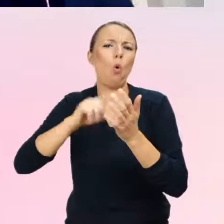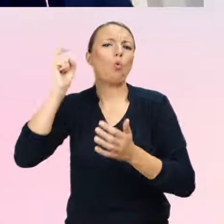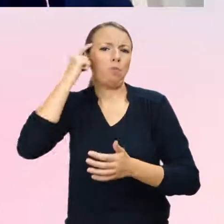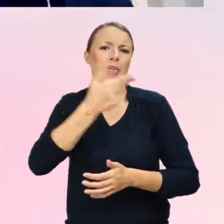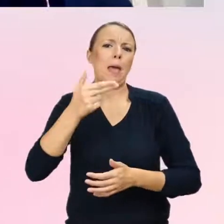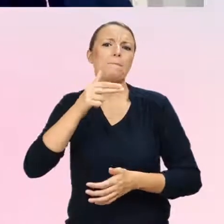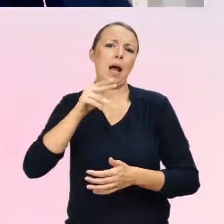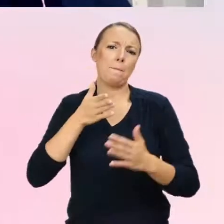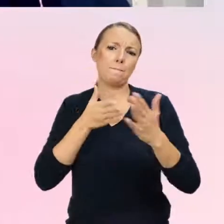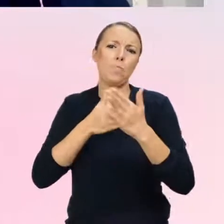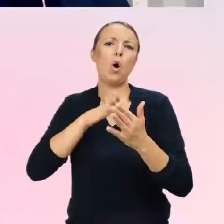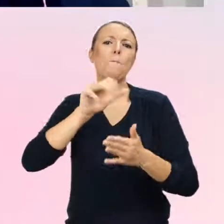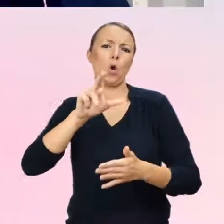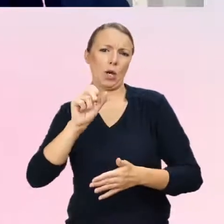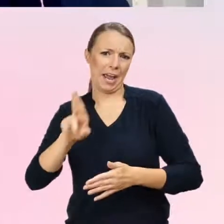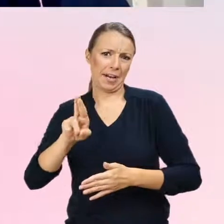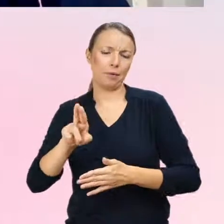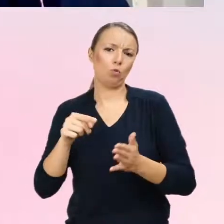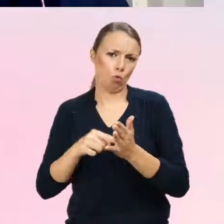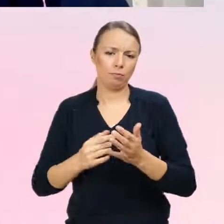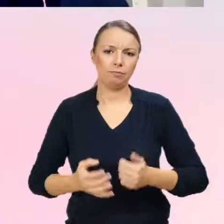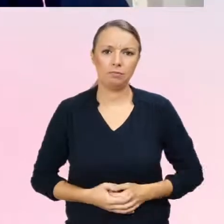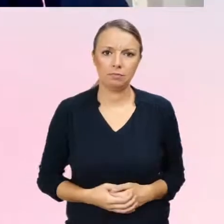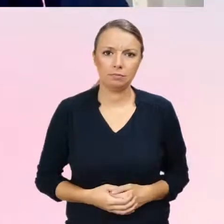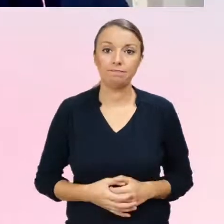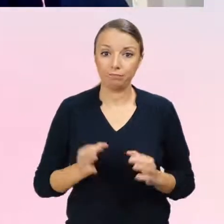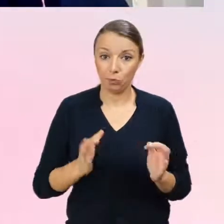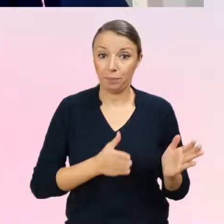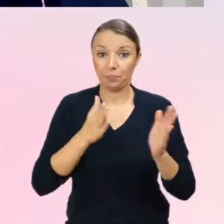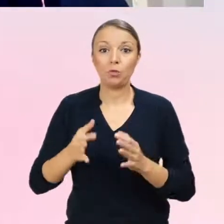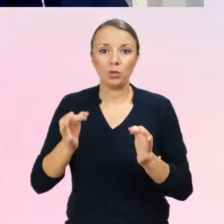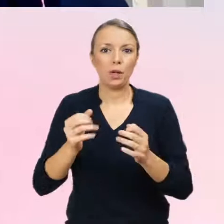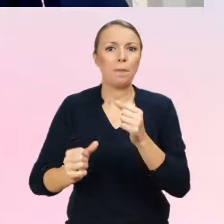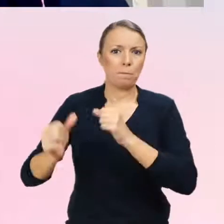No dobrze, wróćmy do rozwoju psychoseksualnego.